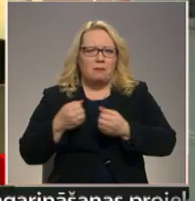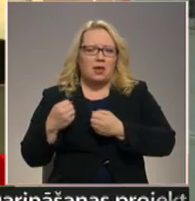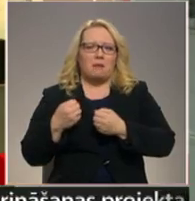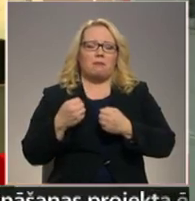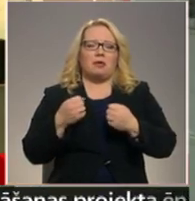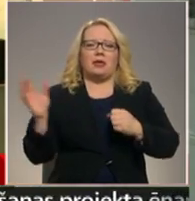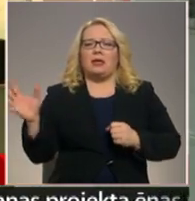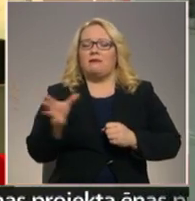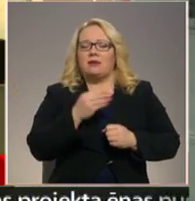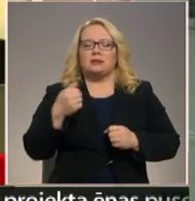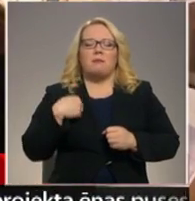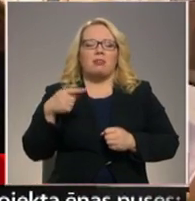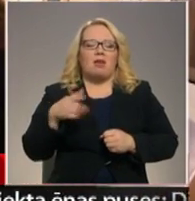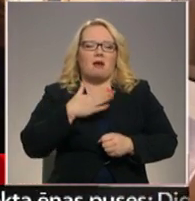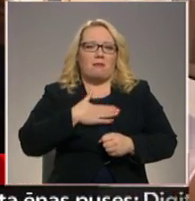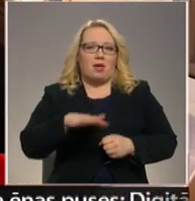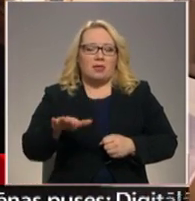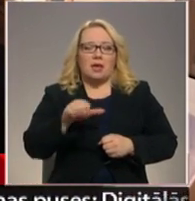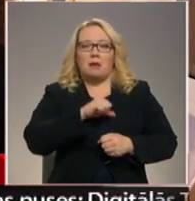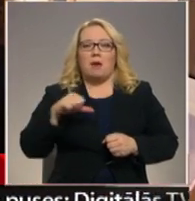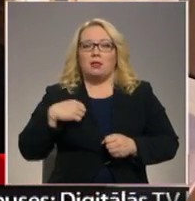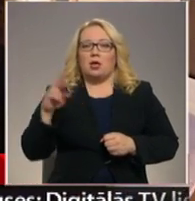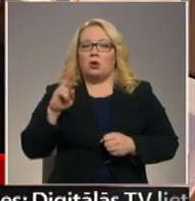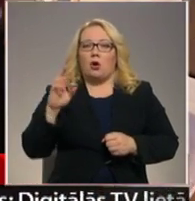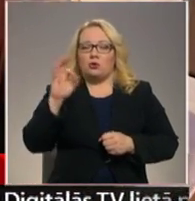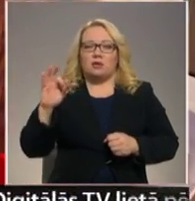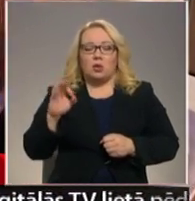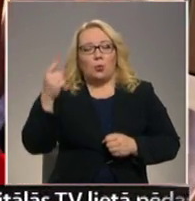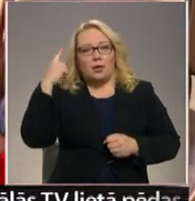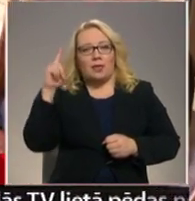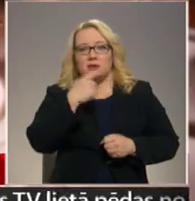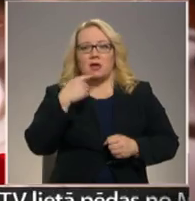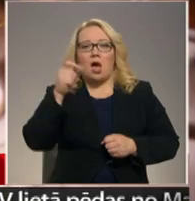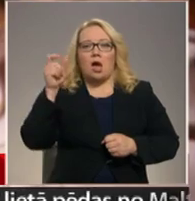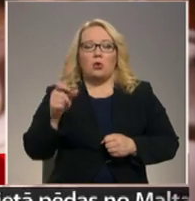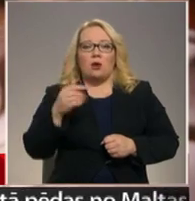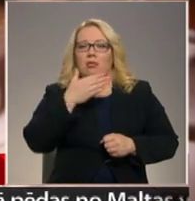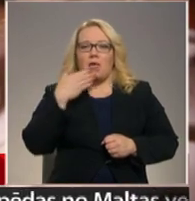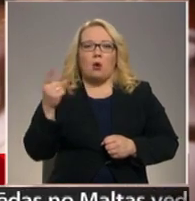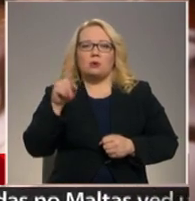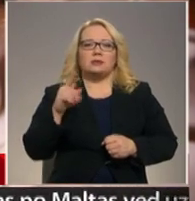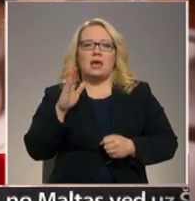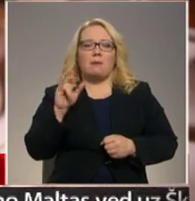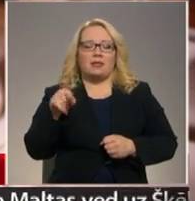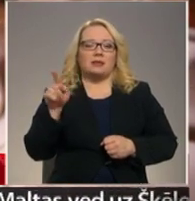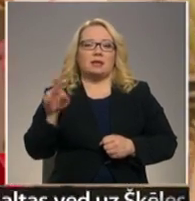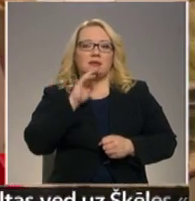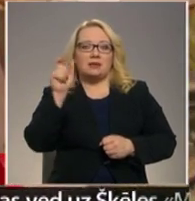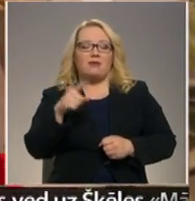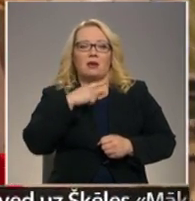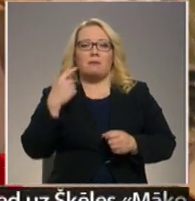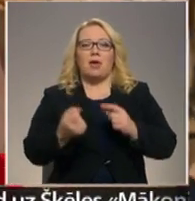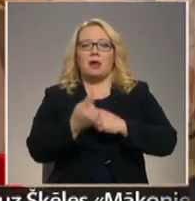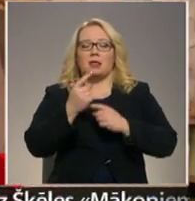ai, viss man tā patīk. Pati Roziņa namiņa idejas autori nav sabilniece. Ieva Lāce vēlējusies radīt